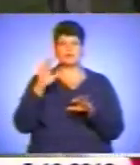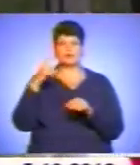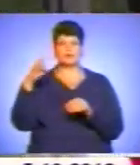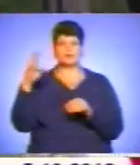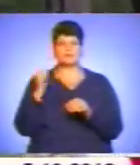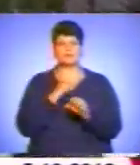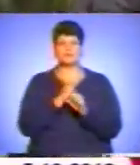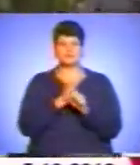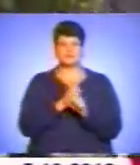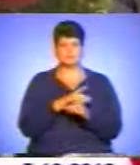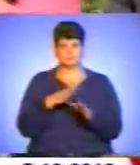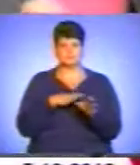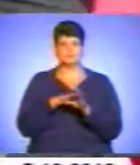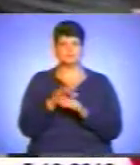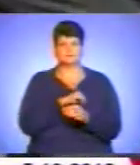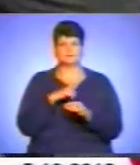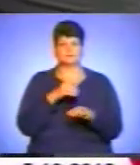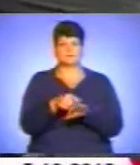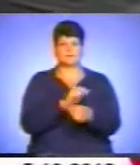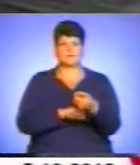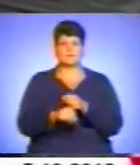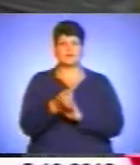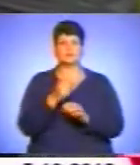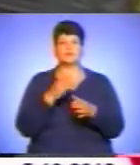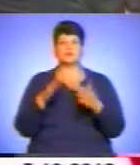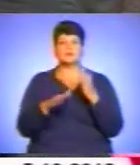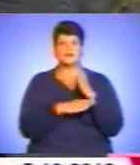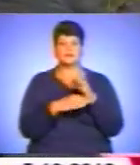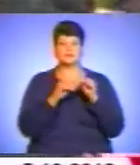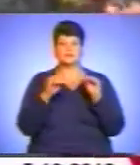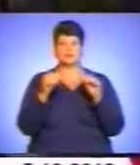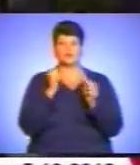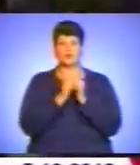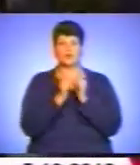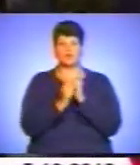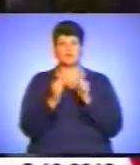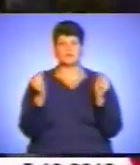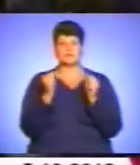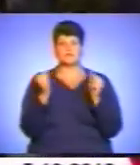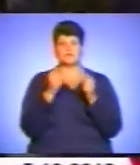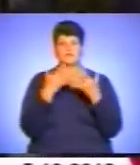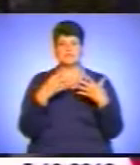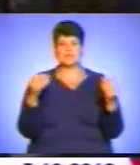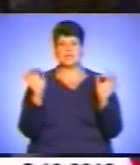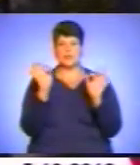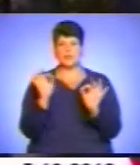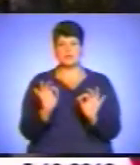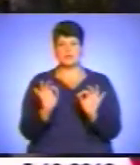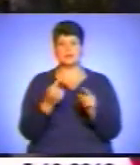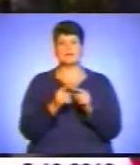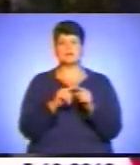Працювали впевнено і голіруч, а все тому, що дерева висаджують кожної весни і осені. Це добре, що в нашій області